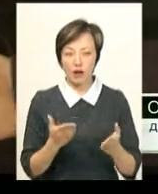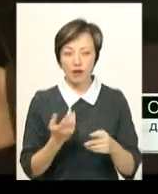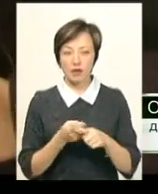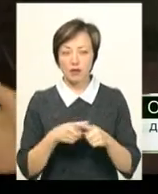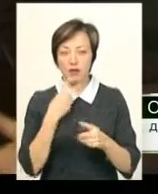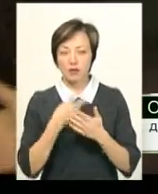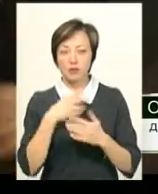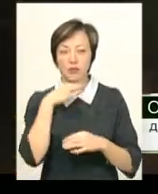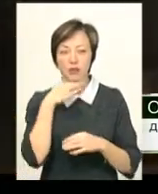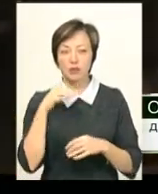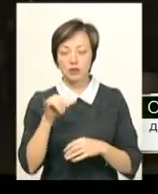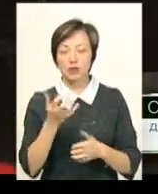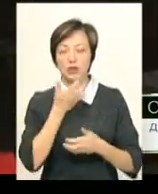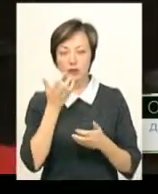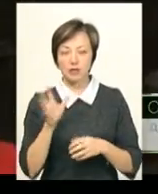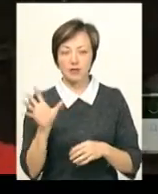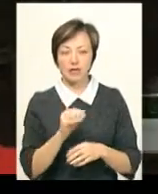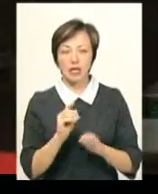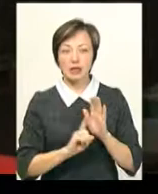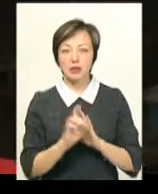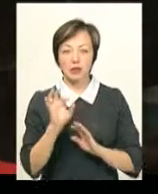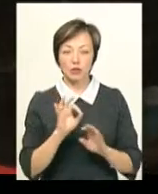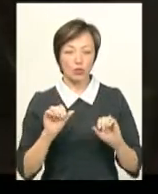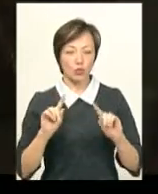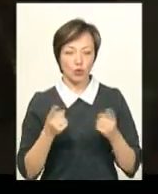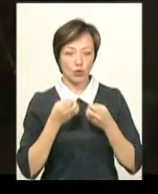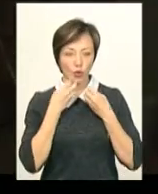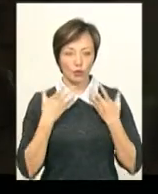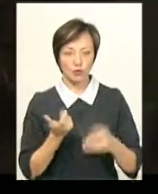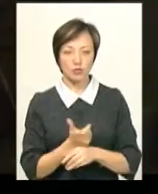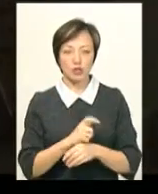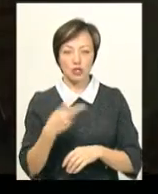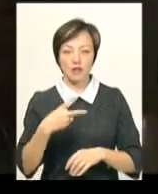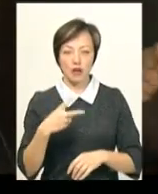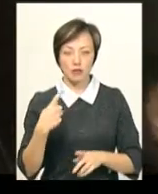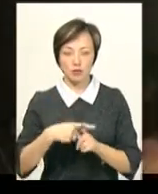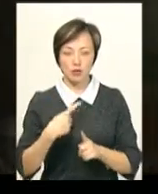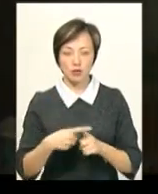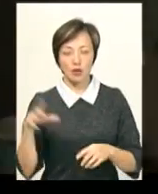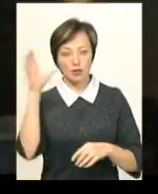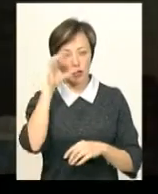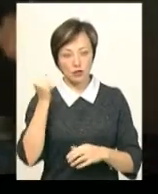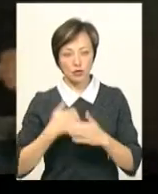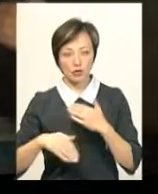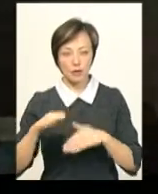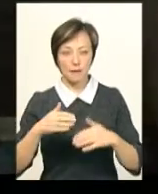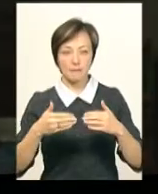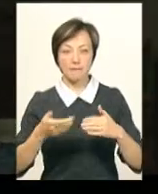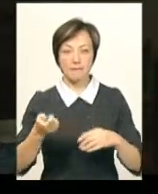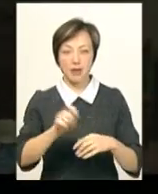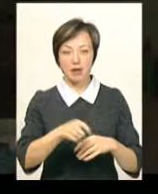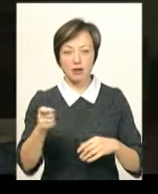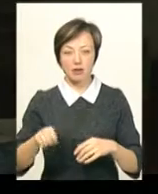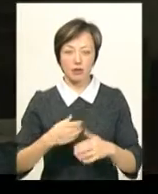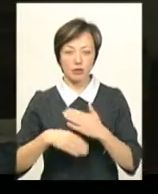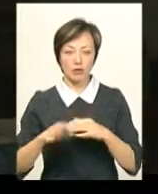і от бачите, м'ясо в них, тут тепленько в них все. Температура дуже хороша, більше 20. Ну, на ніч, коли ми уходимо, ми перекриваємо кругом, все